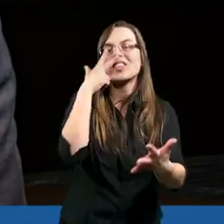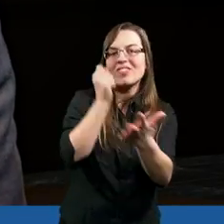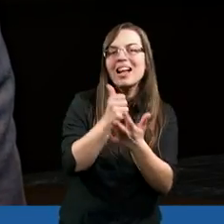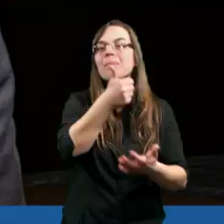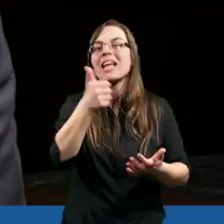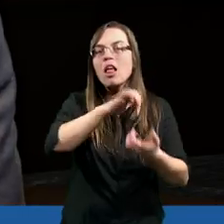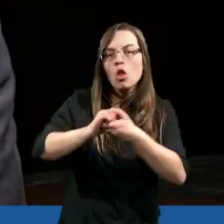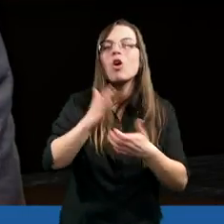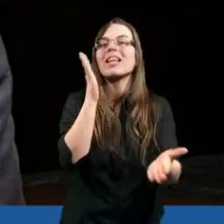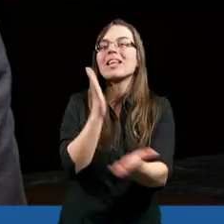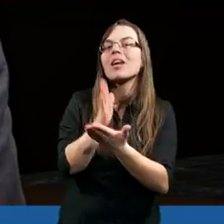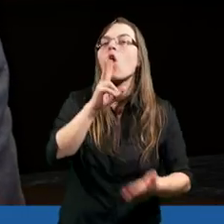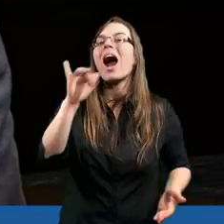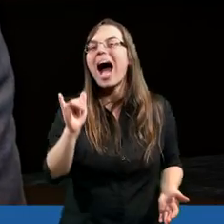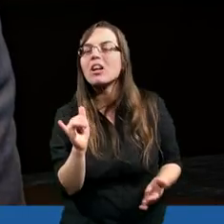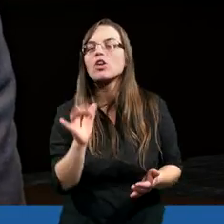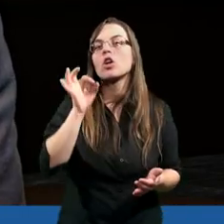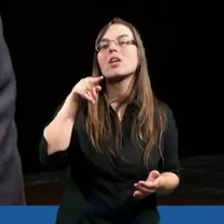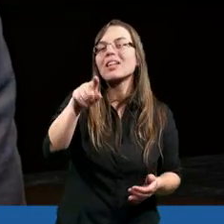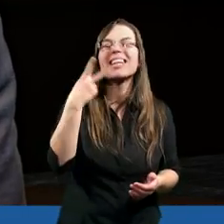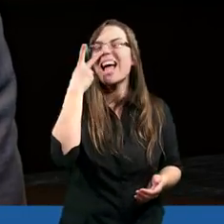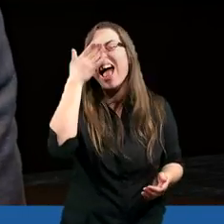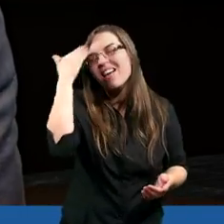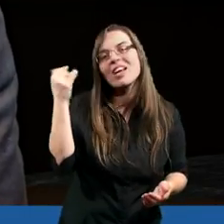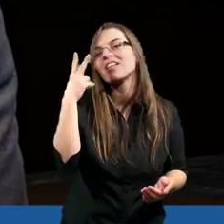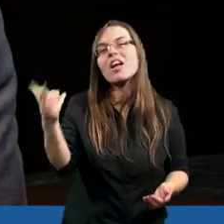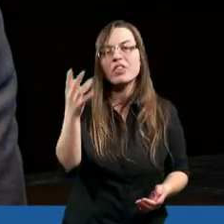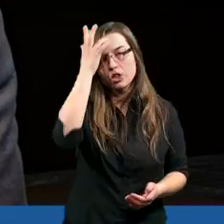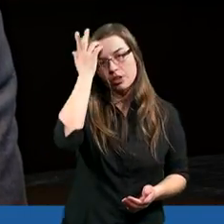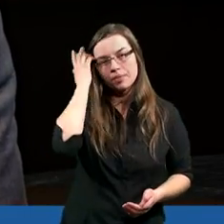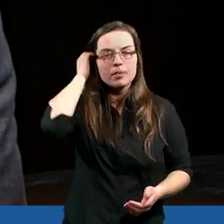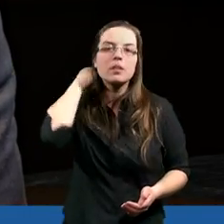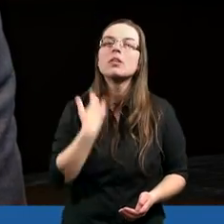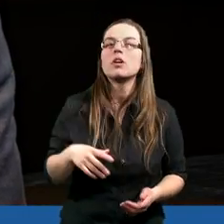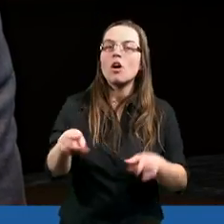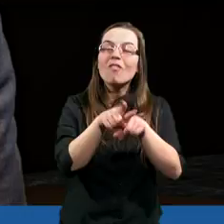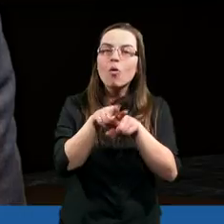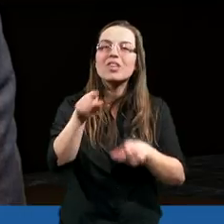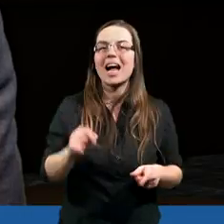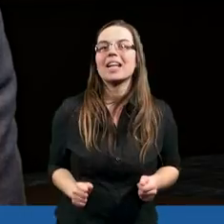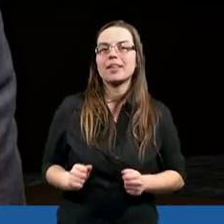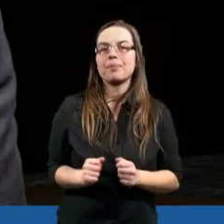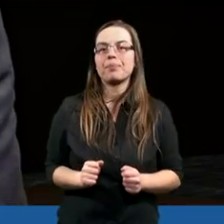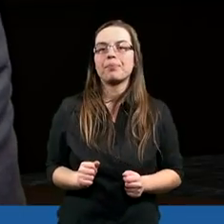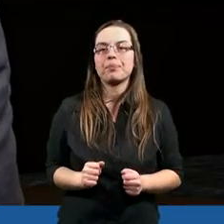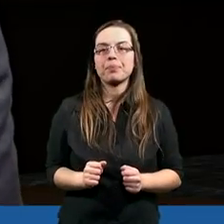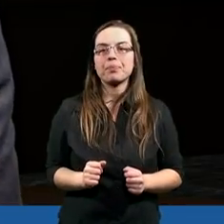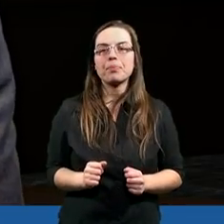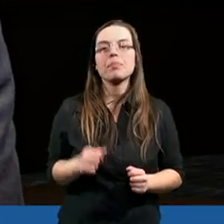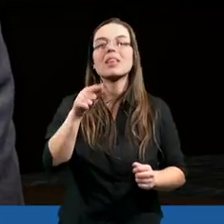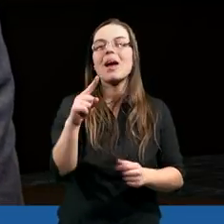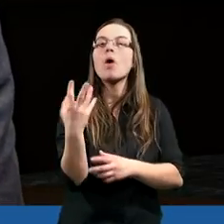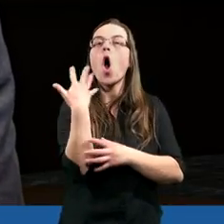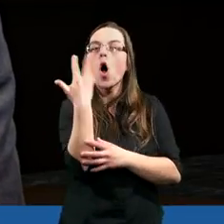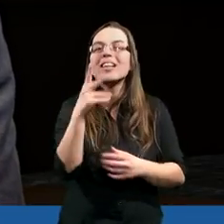są świadectwem jedności, tylko raczej antagonizmu. Natomiast pierwsza rzecz, która jest tym